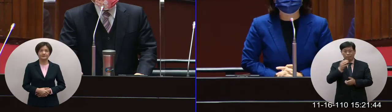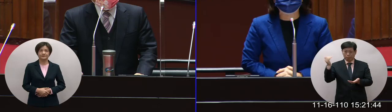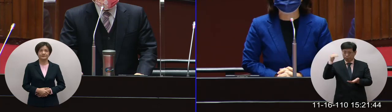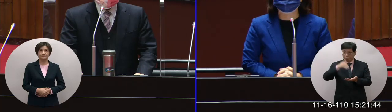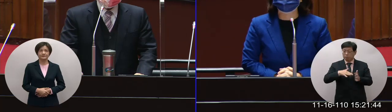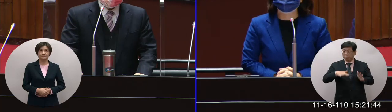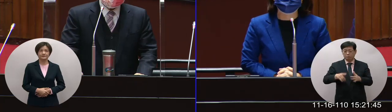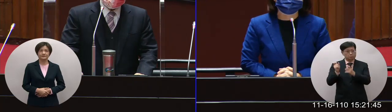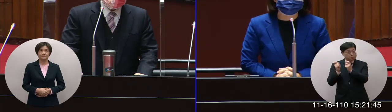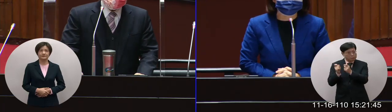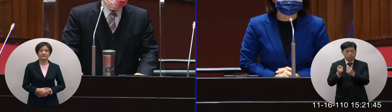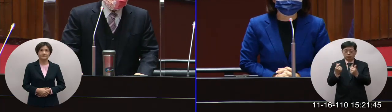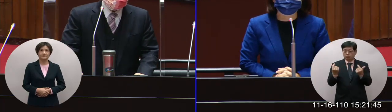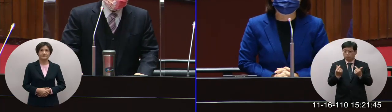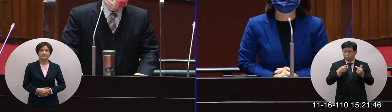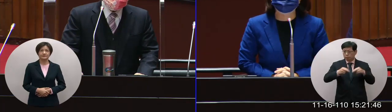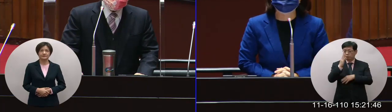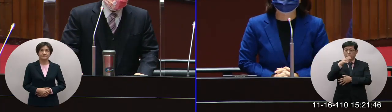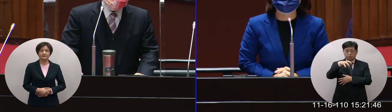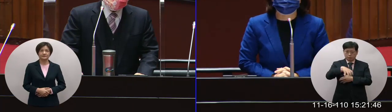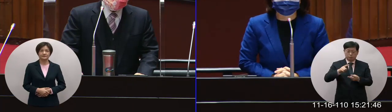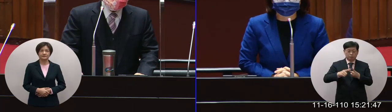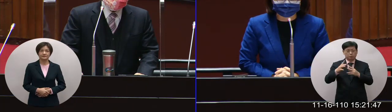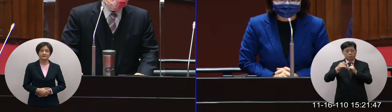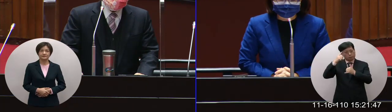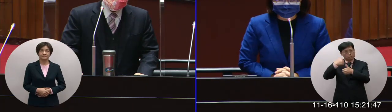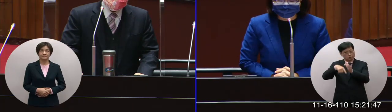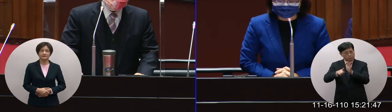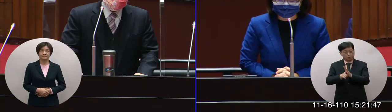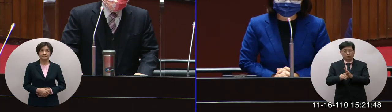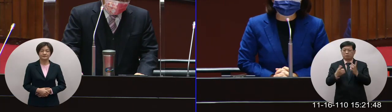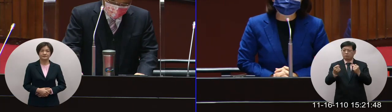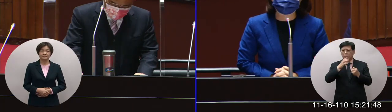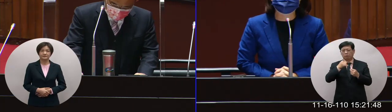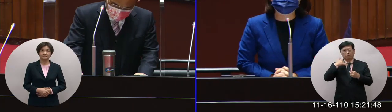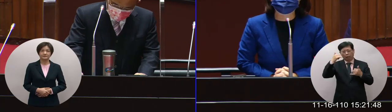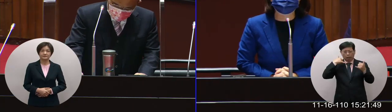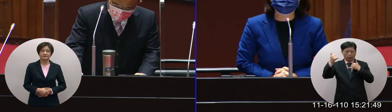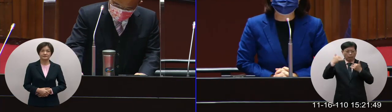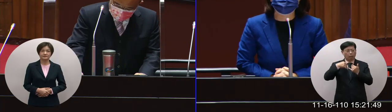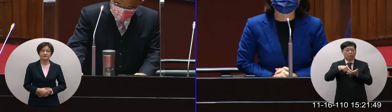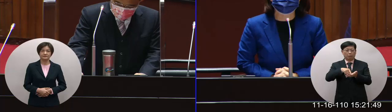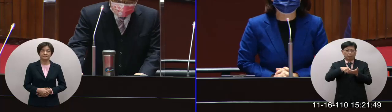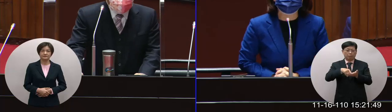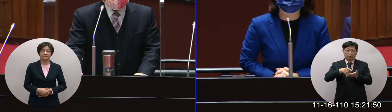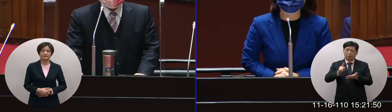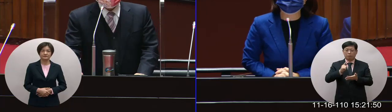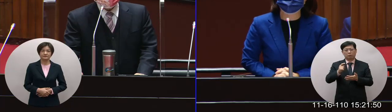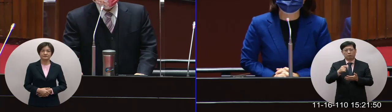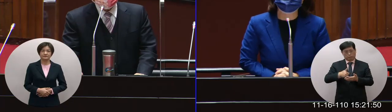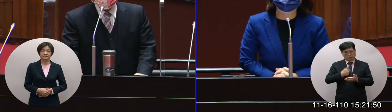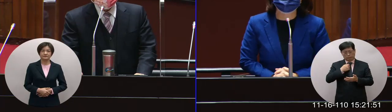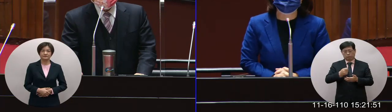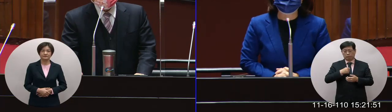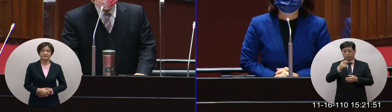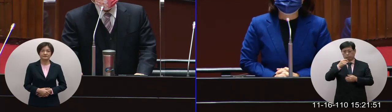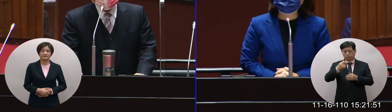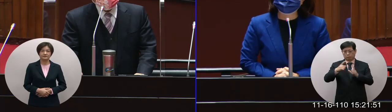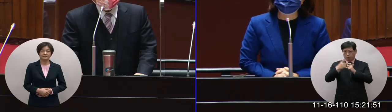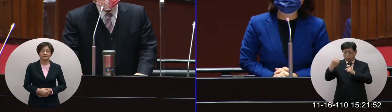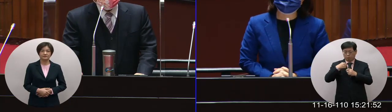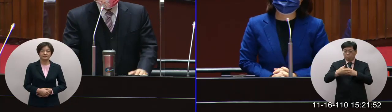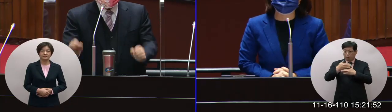我們這段時間我相信不管是行政部門或是民意代表這邊都接到非常多的陳情就是因為我們回來的隔離的時間